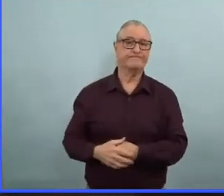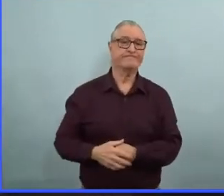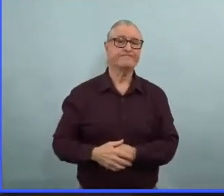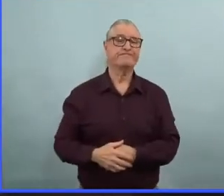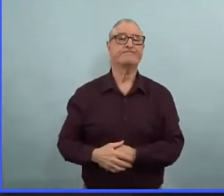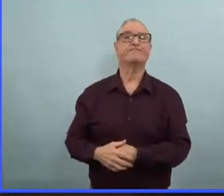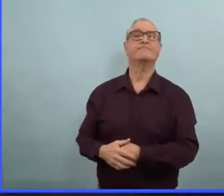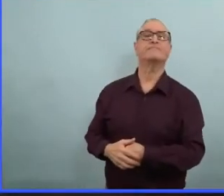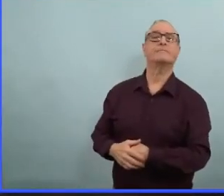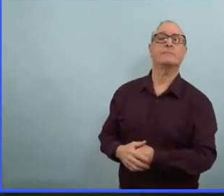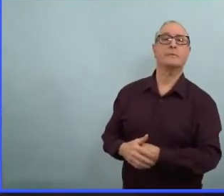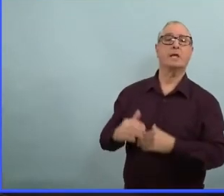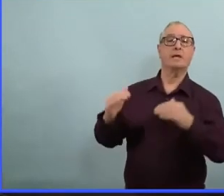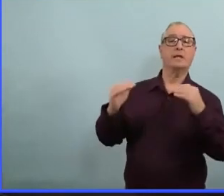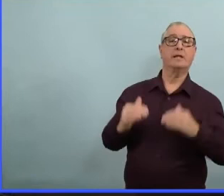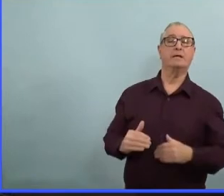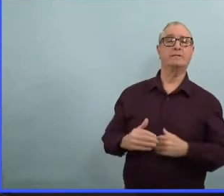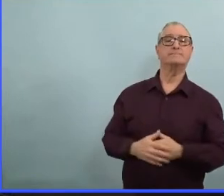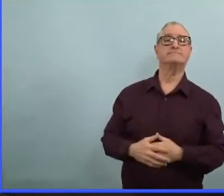Merci.